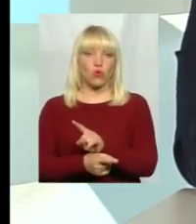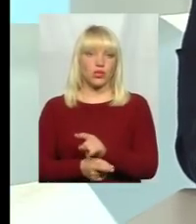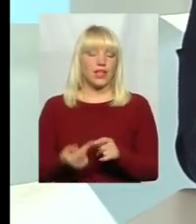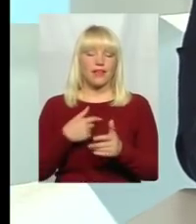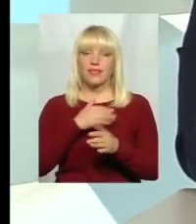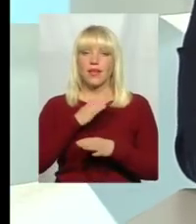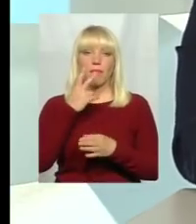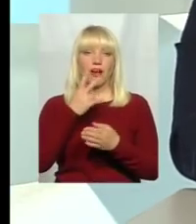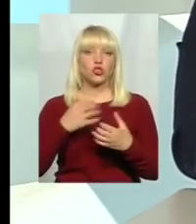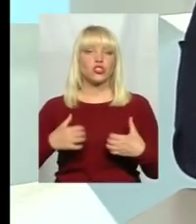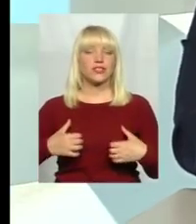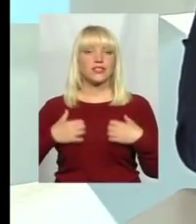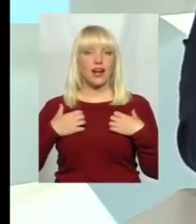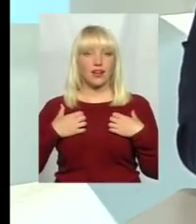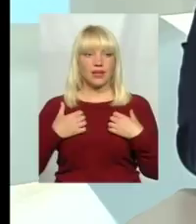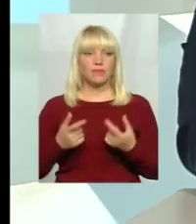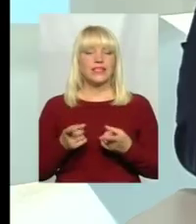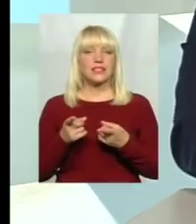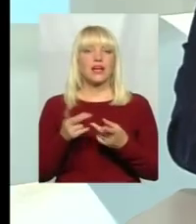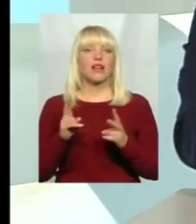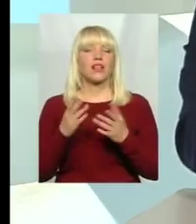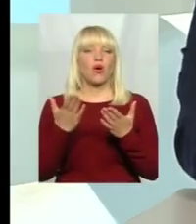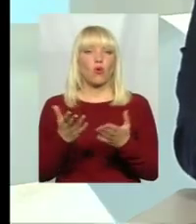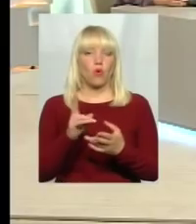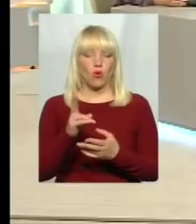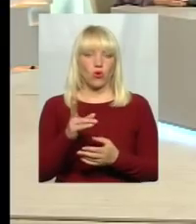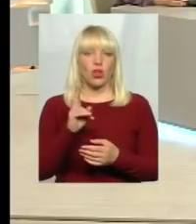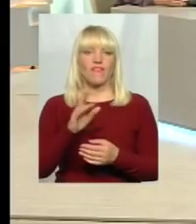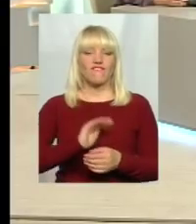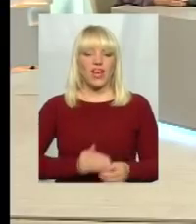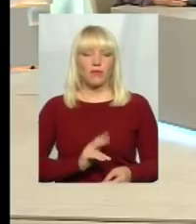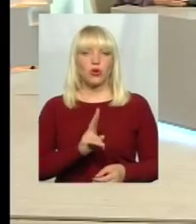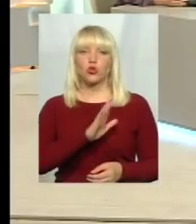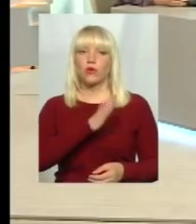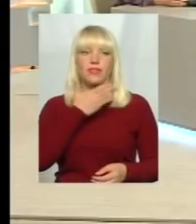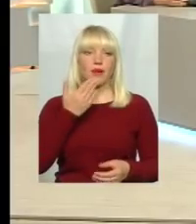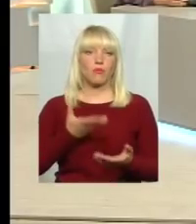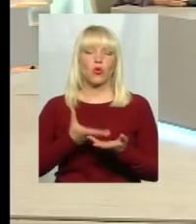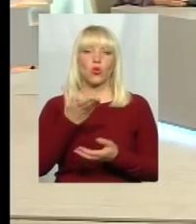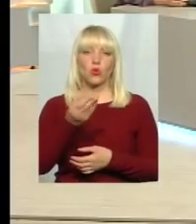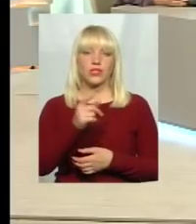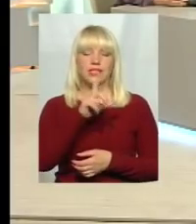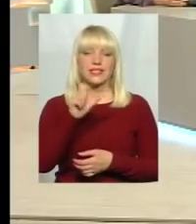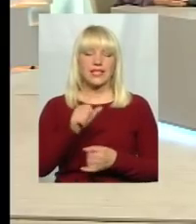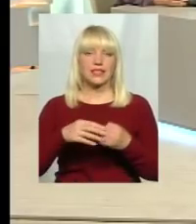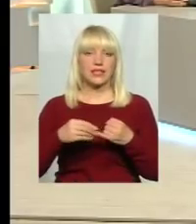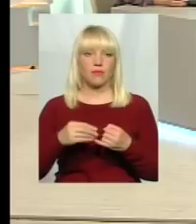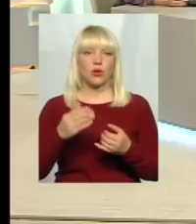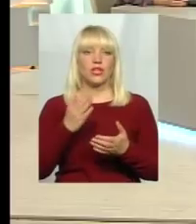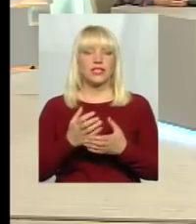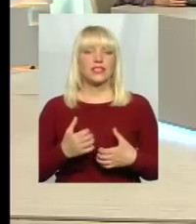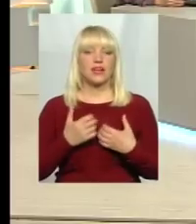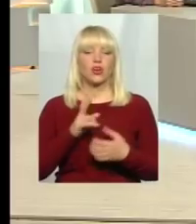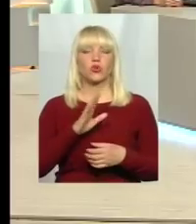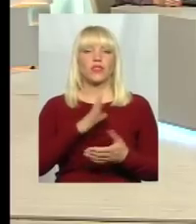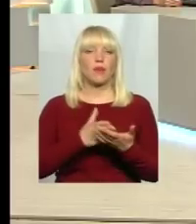страхів не бачу. Є страх для кого? Є страх, може, для фермерів, які не платять за землю. Є, хто не платить востребувані пої. Є, хто сьогодні дивиться,